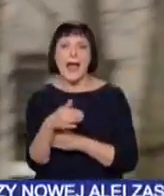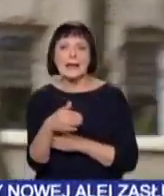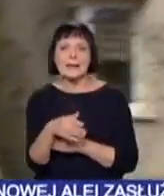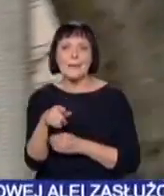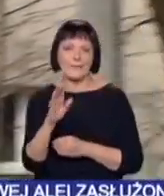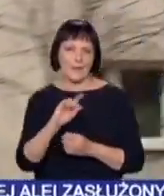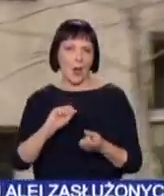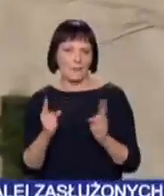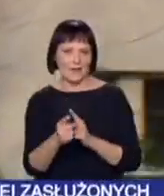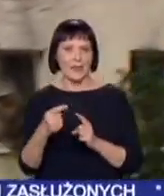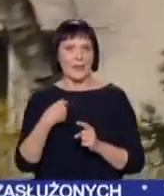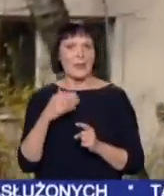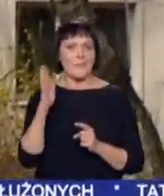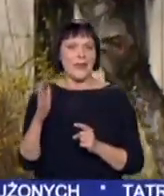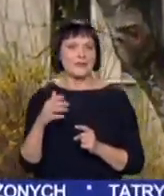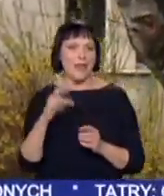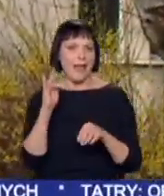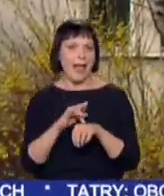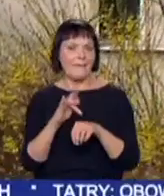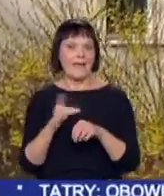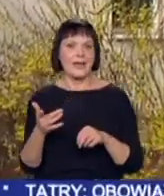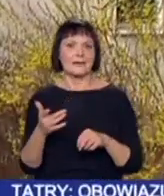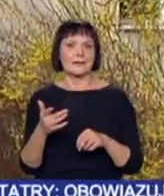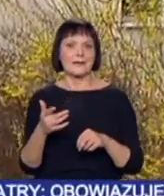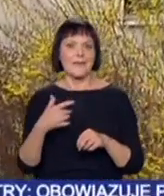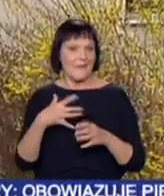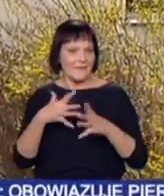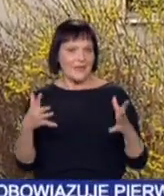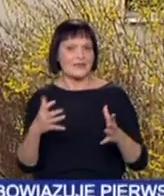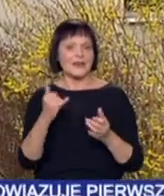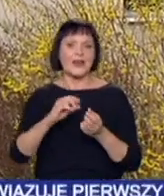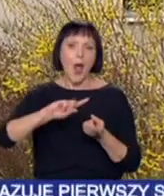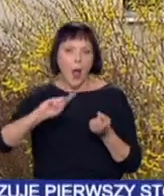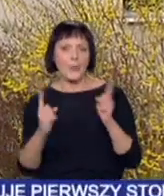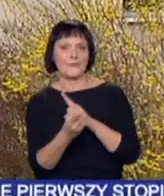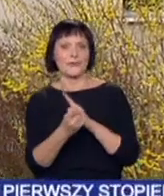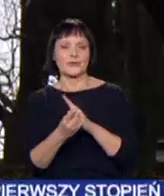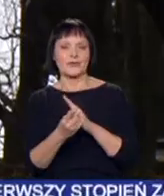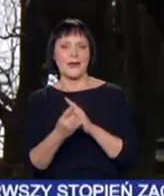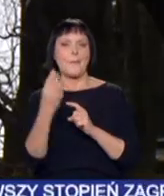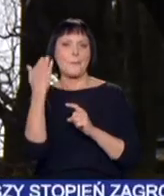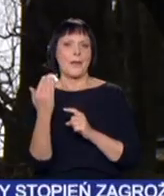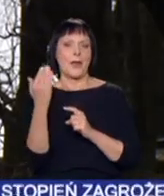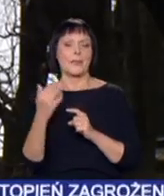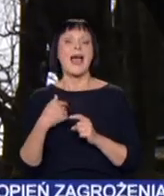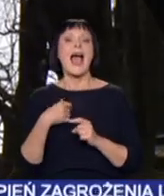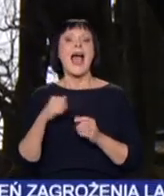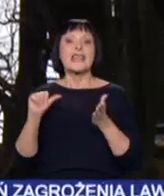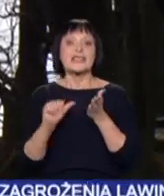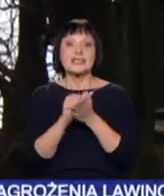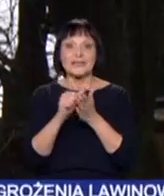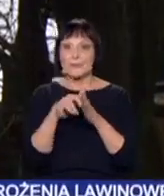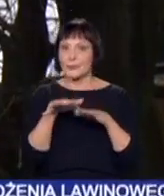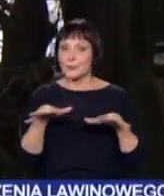kierunku. Ja pomyślełem, że będzie to efekt miało większy, gdy się to odwróci, postawi się w pionie. Nowa huta rzeźbami